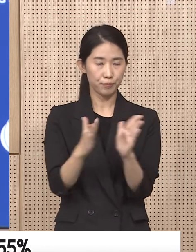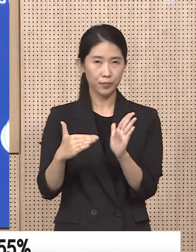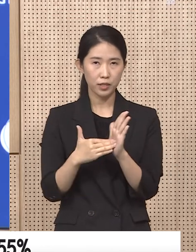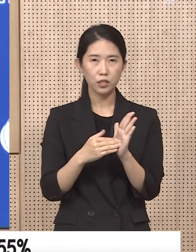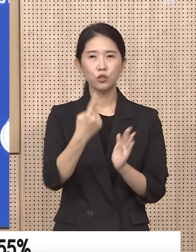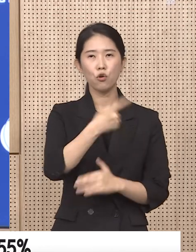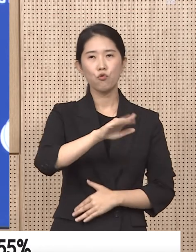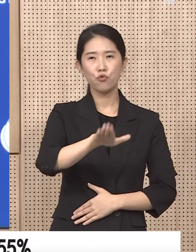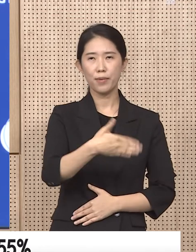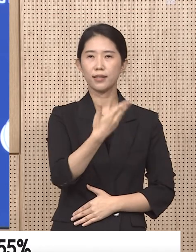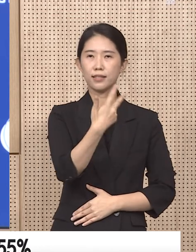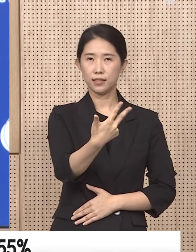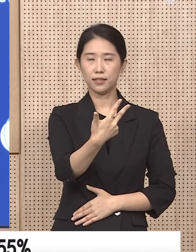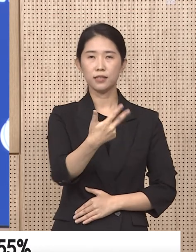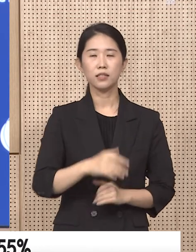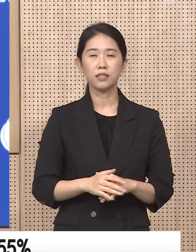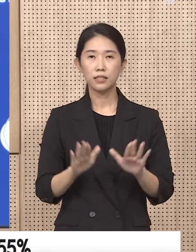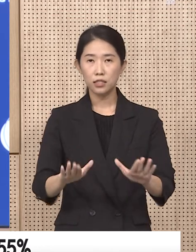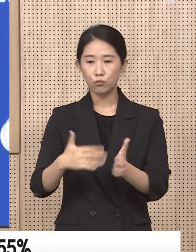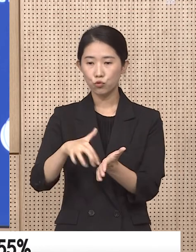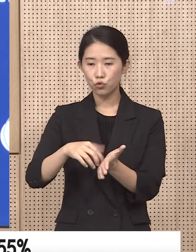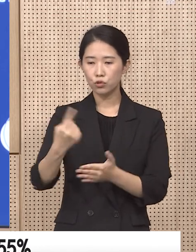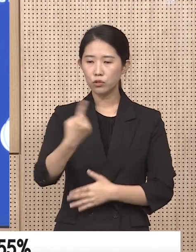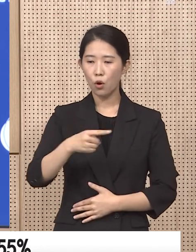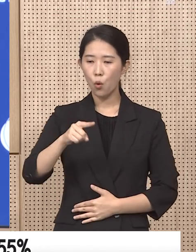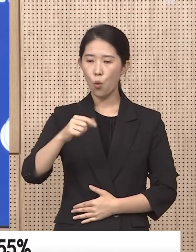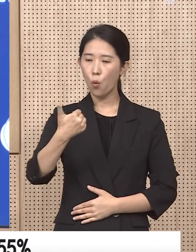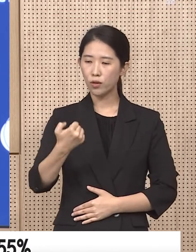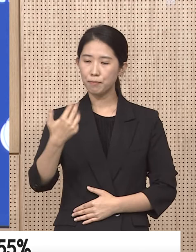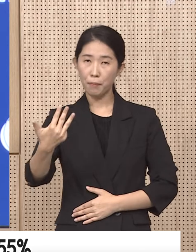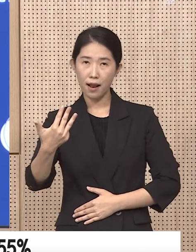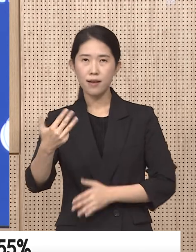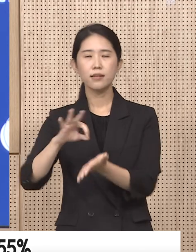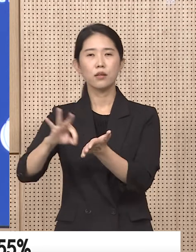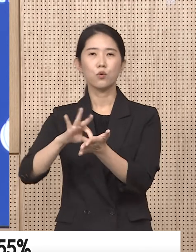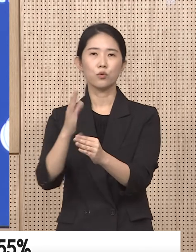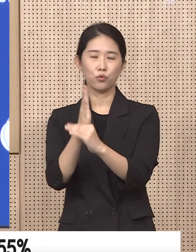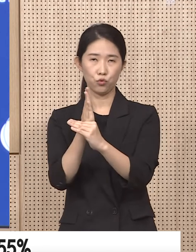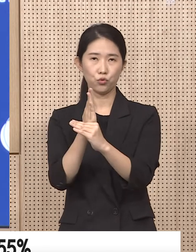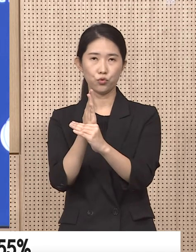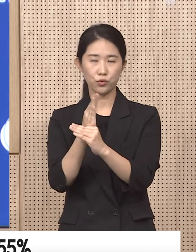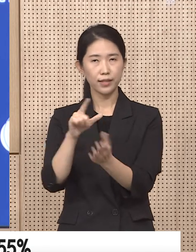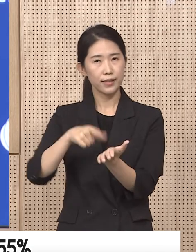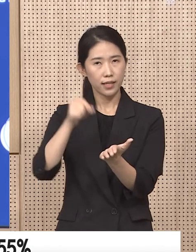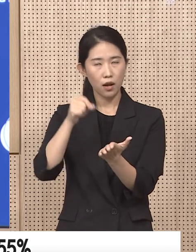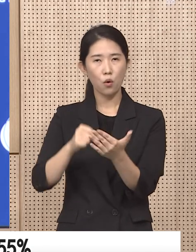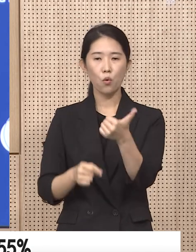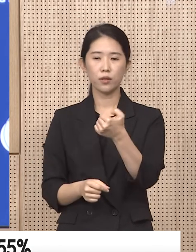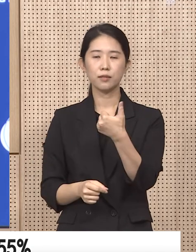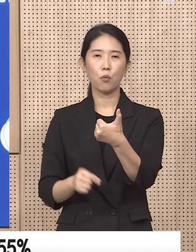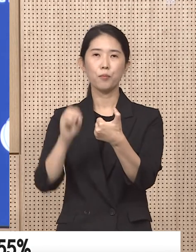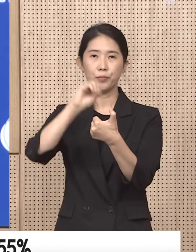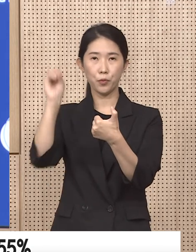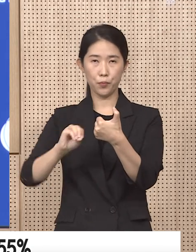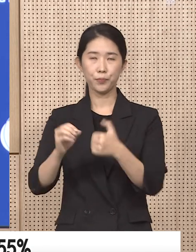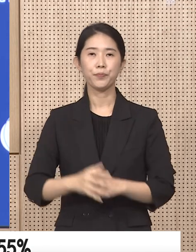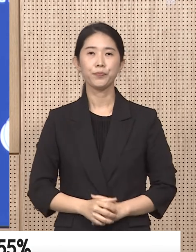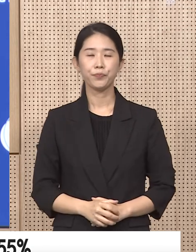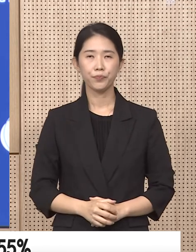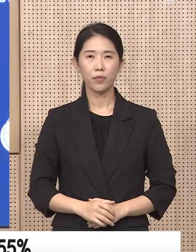,907 병상입니다. 현재 1,058 병상을 사용하고 있으며 병상 가동률은 55%입니다.